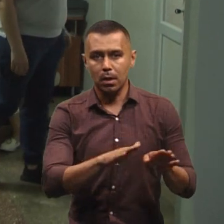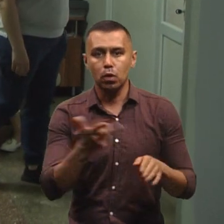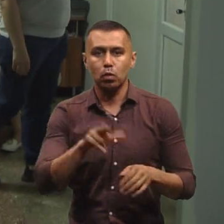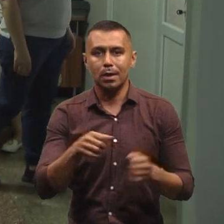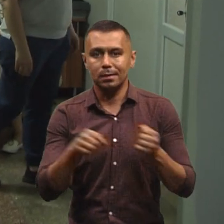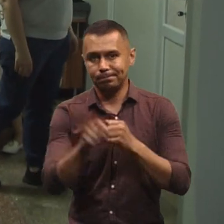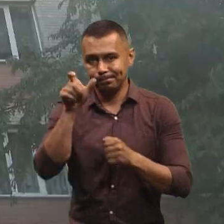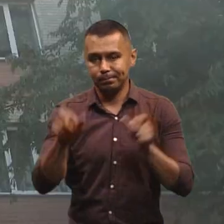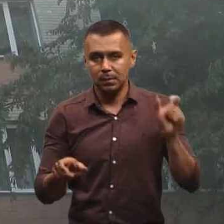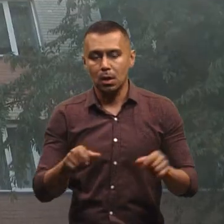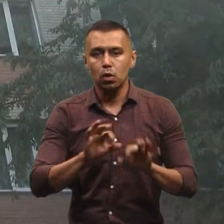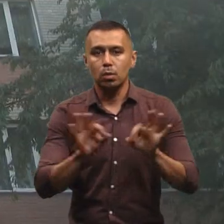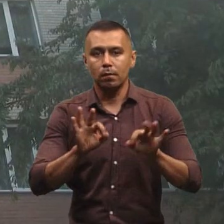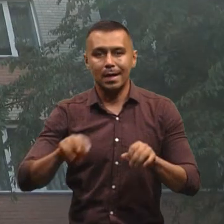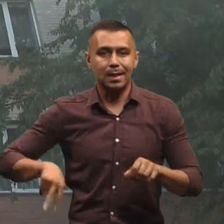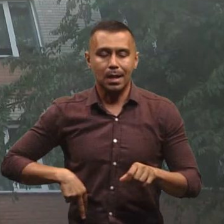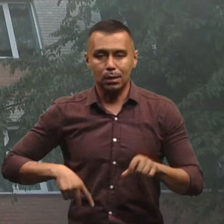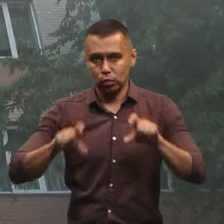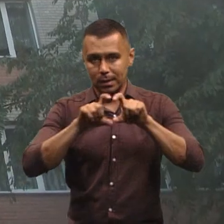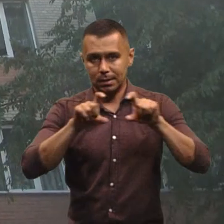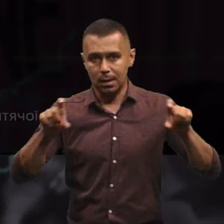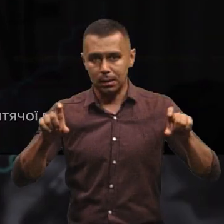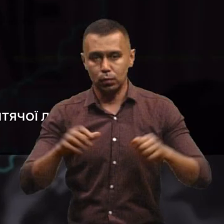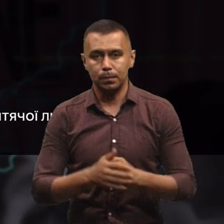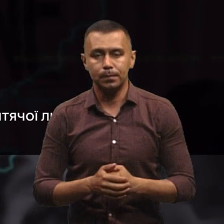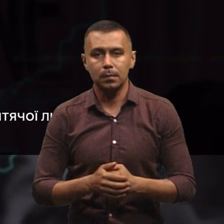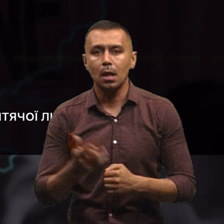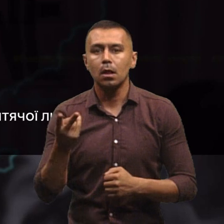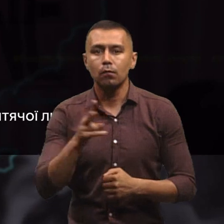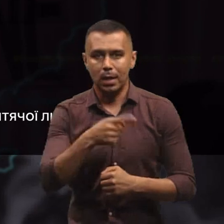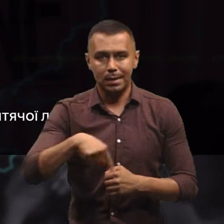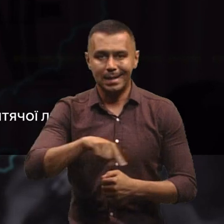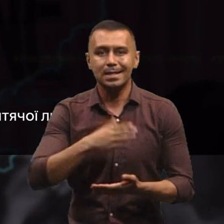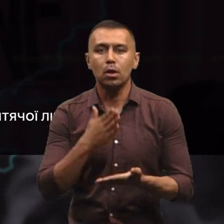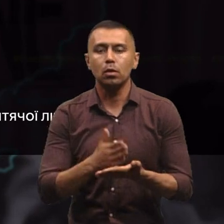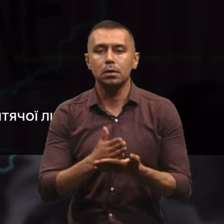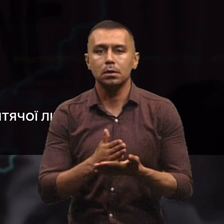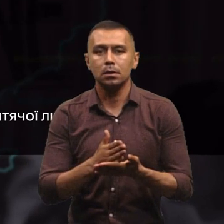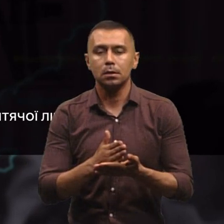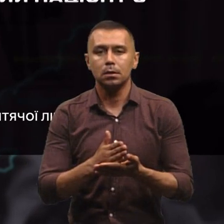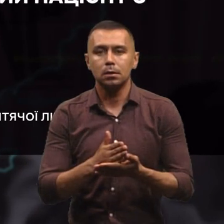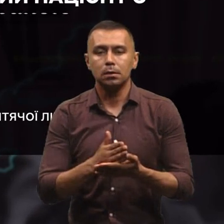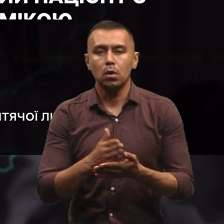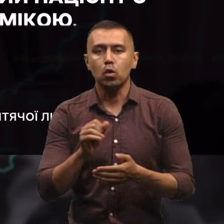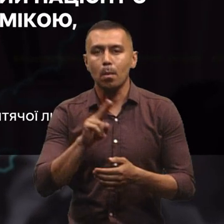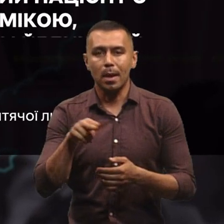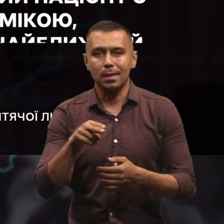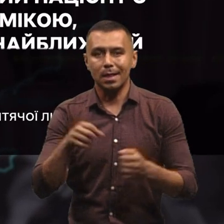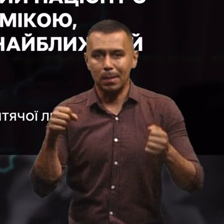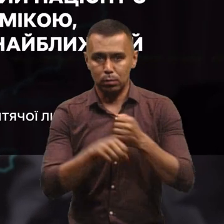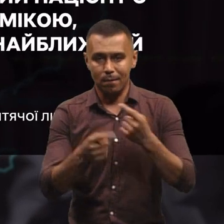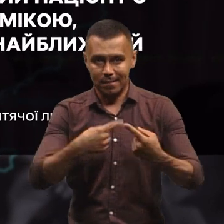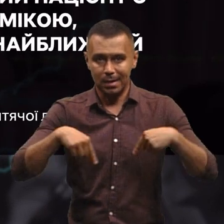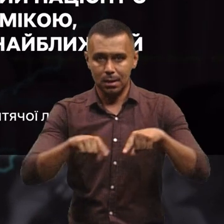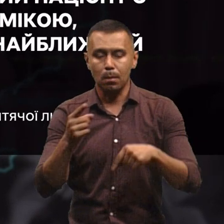розповіла Суспільному медична директорка закладу Катерина Дем'яник. Двоє з них знаходяться в ортопедотравматологічному відділенні.